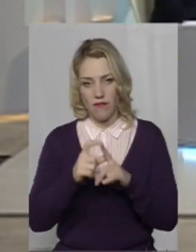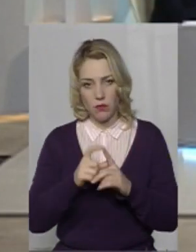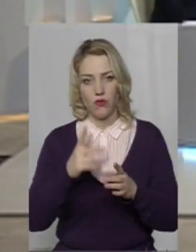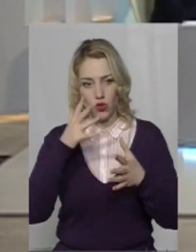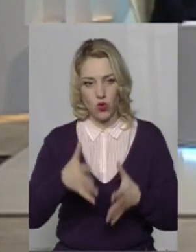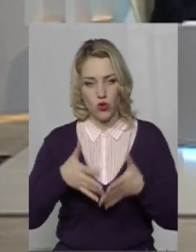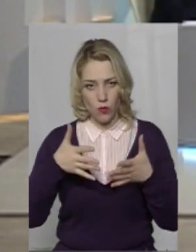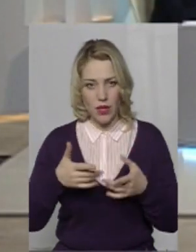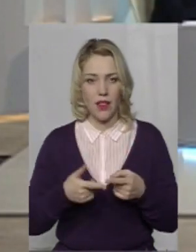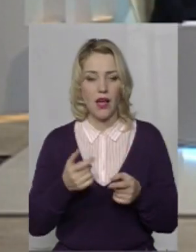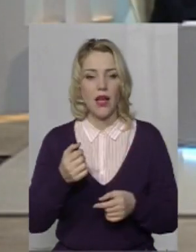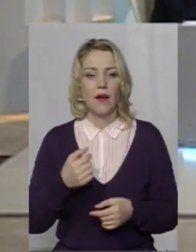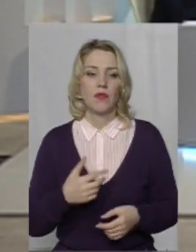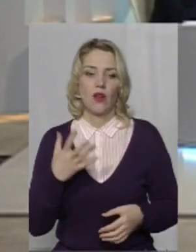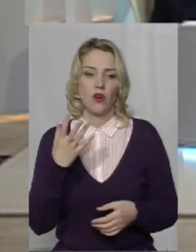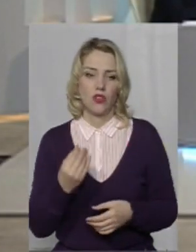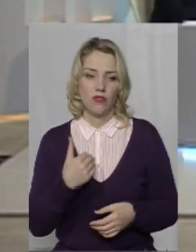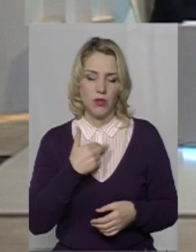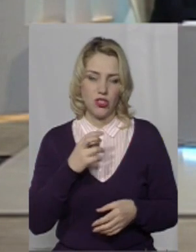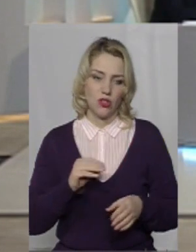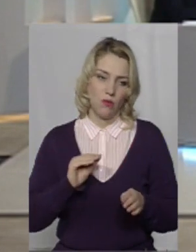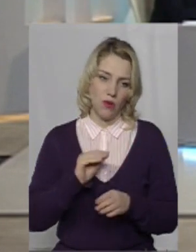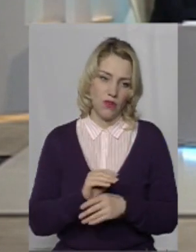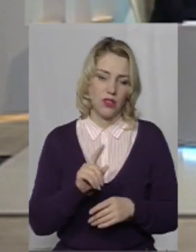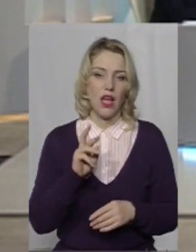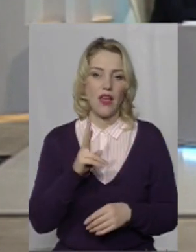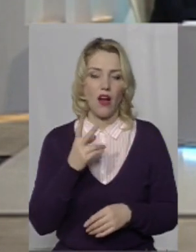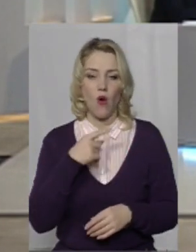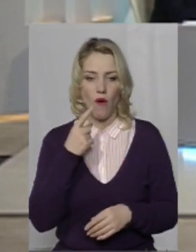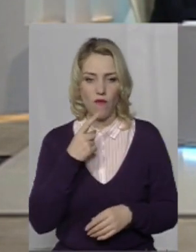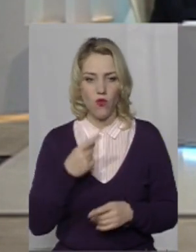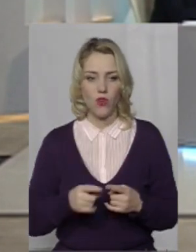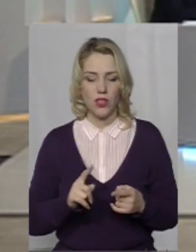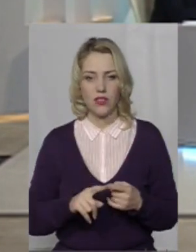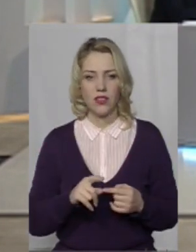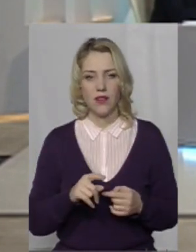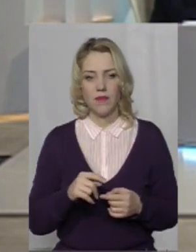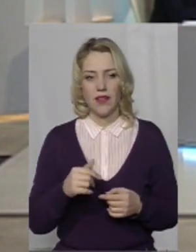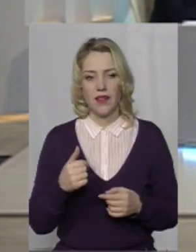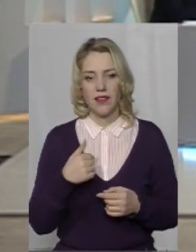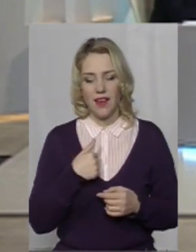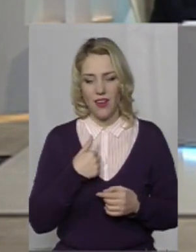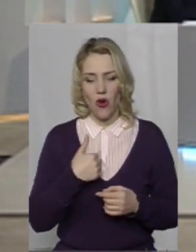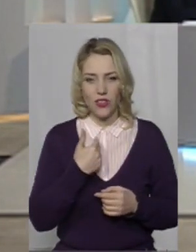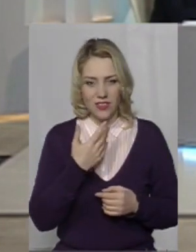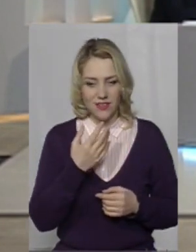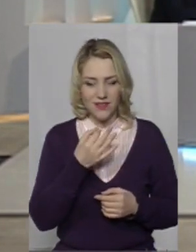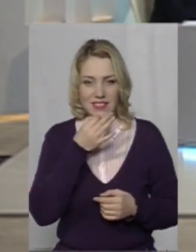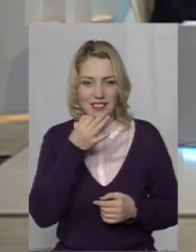пане Володимире. Так, хотів трішечки, можливо, і доповнити, бо, як то кажуть, з вуз зняли запитання саме за